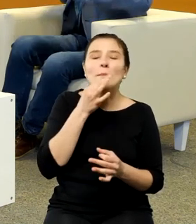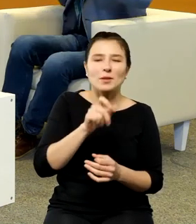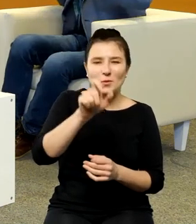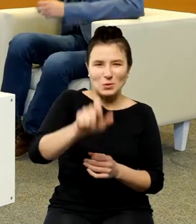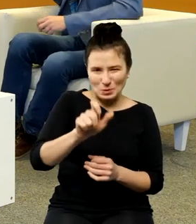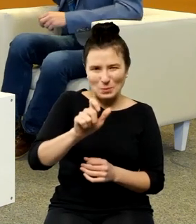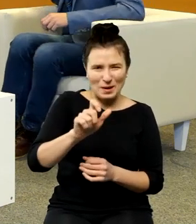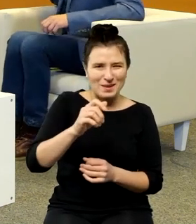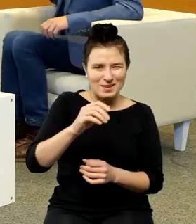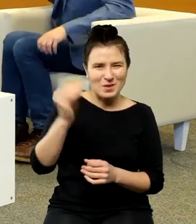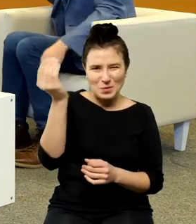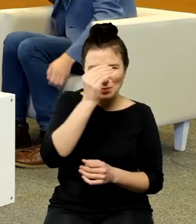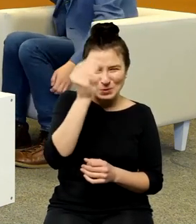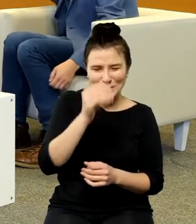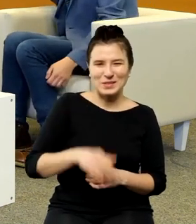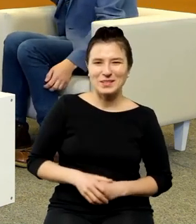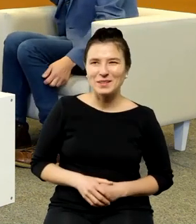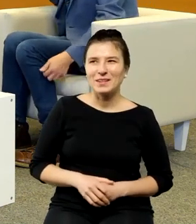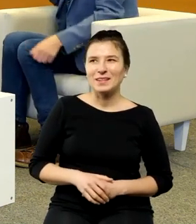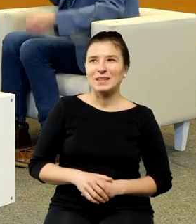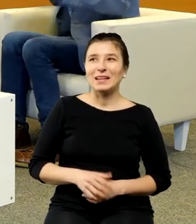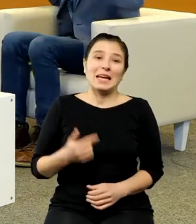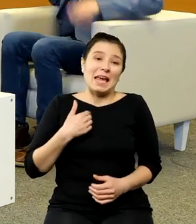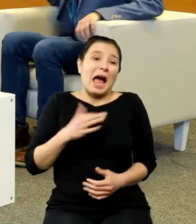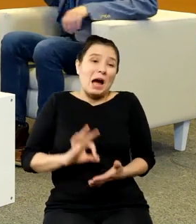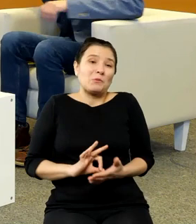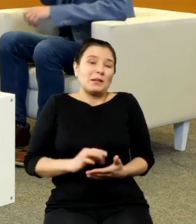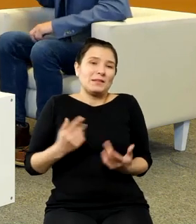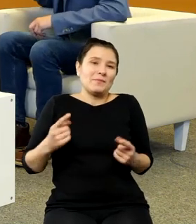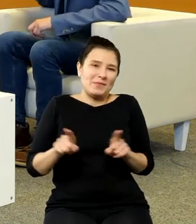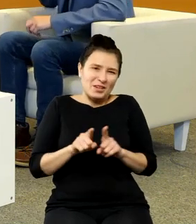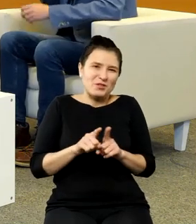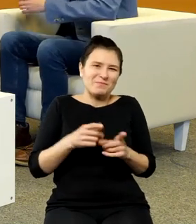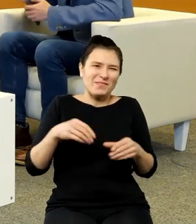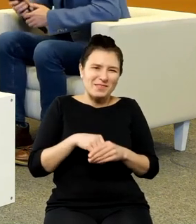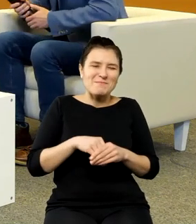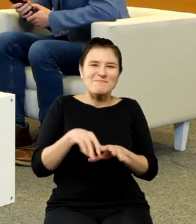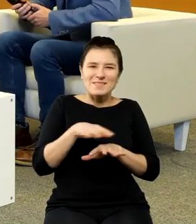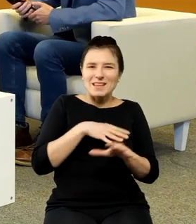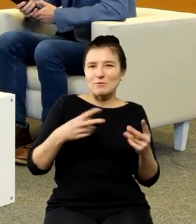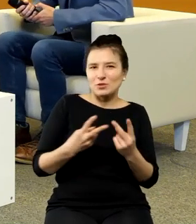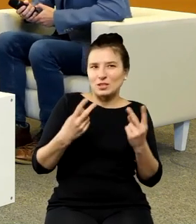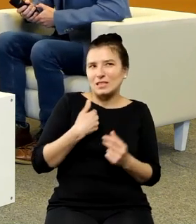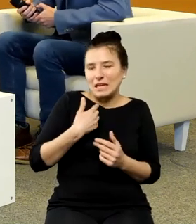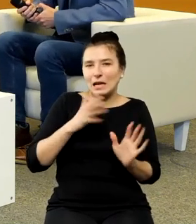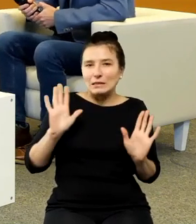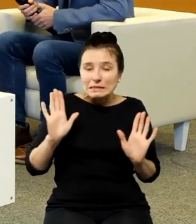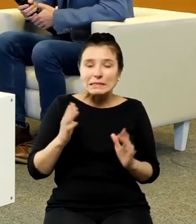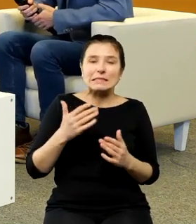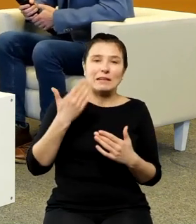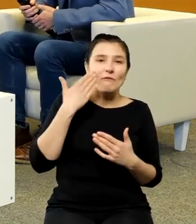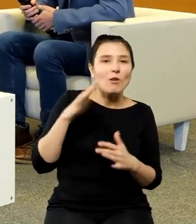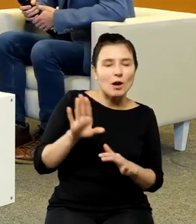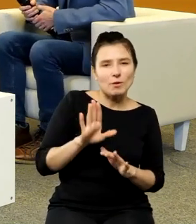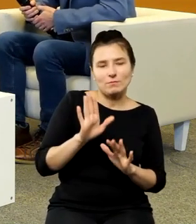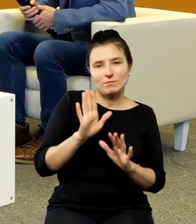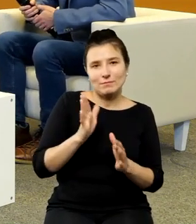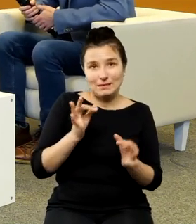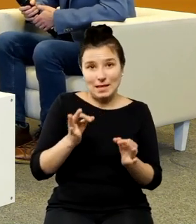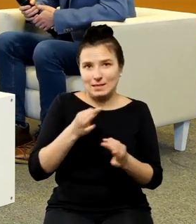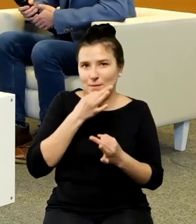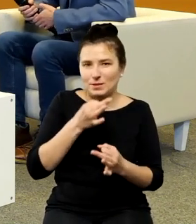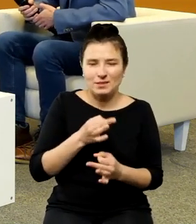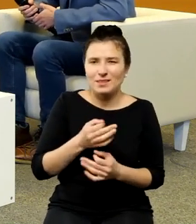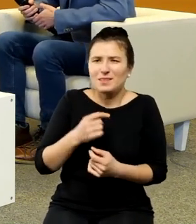Ja jako dziennikarz jedną nogą tutaj od razu wolałem to mieć za sobą. Także nie umiem odpowiedzieć na to pytanie wprost,